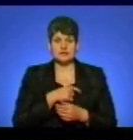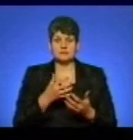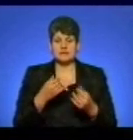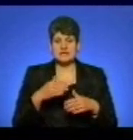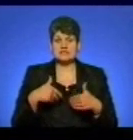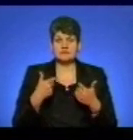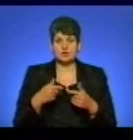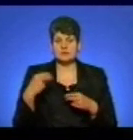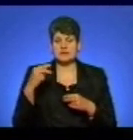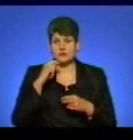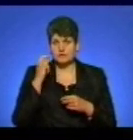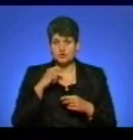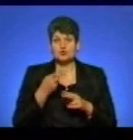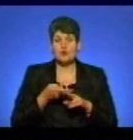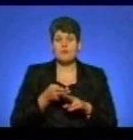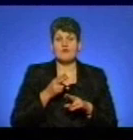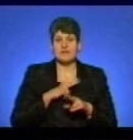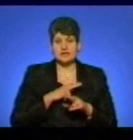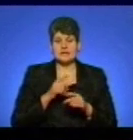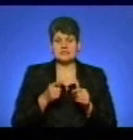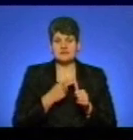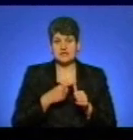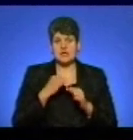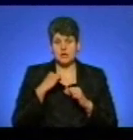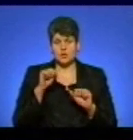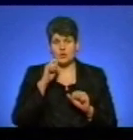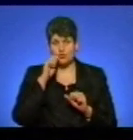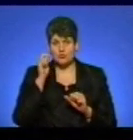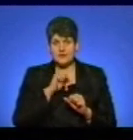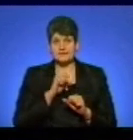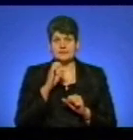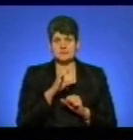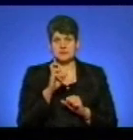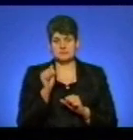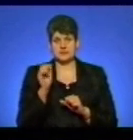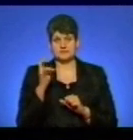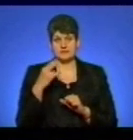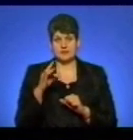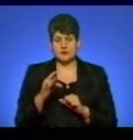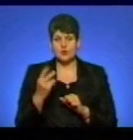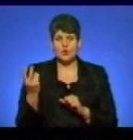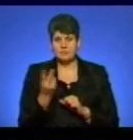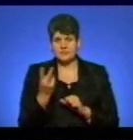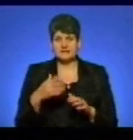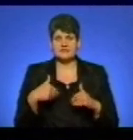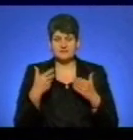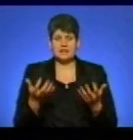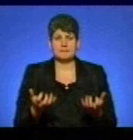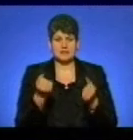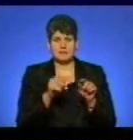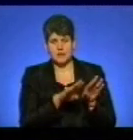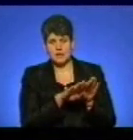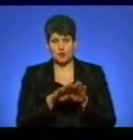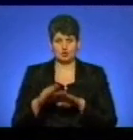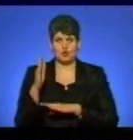президента України щодо повернення звання Героїв України Романа Шухевича і Степана Бандері. Обидва звернення підтримали одноголосно, за